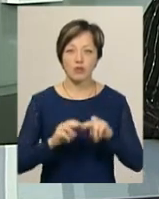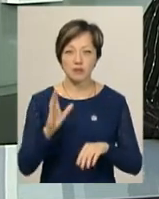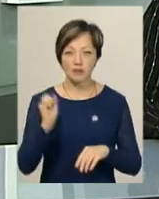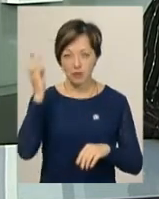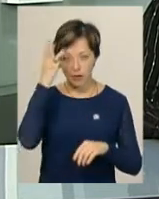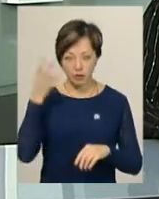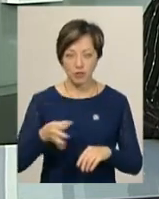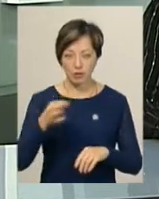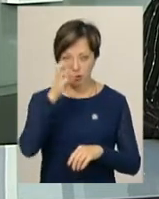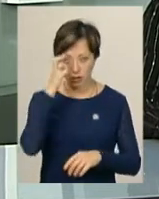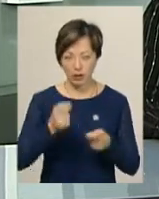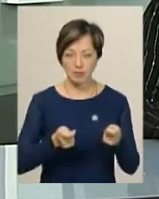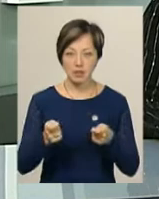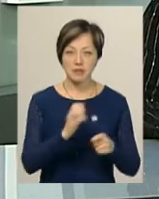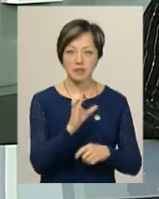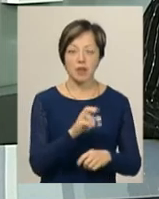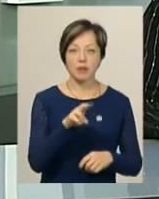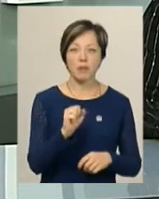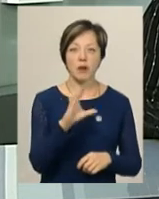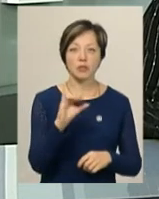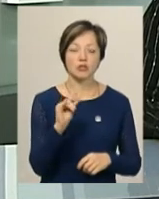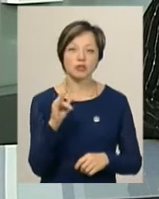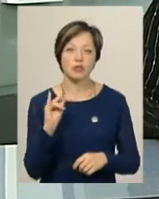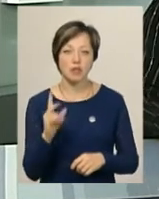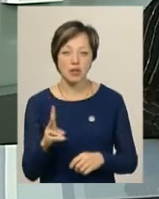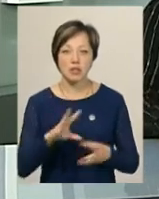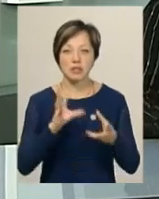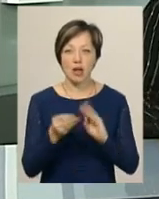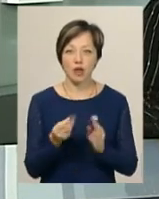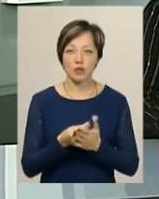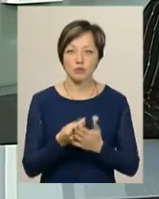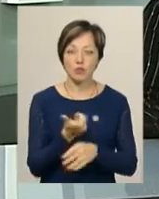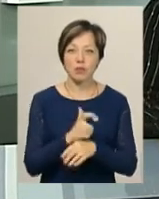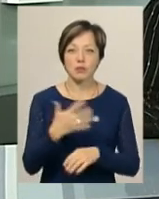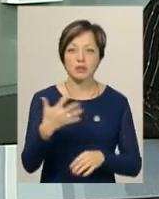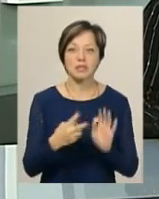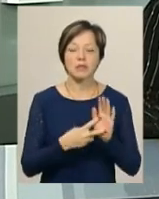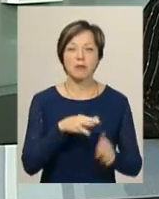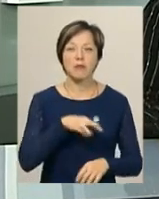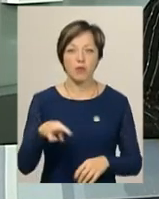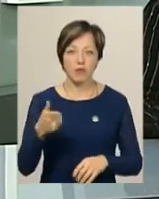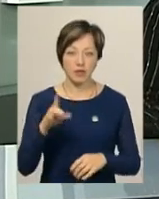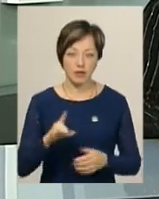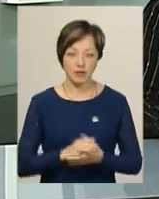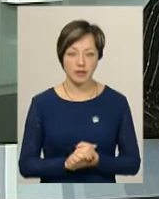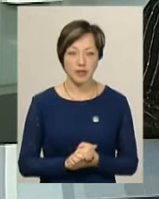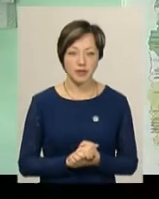Хмельницької обласної державної адміністрації Світлана Пасічник. Загальна сума становить понад 57 мільйонів гривень.